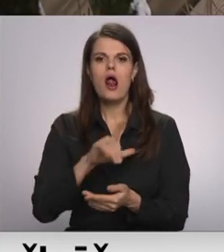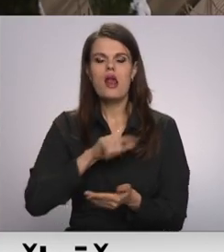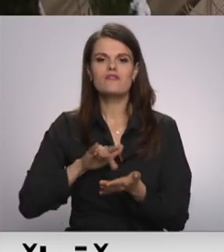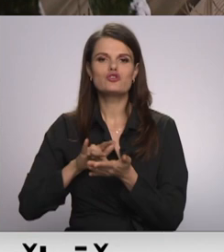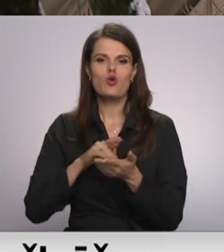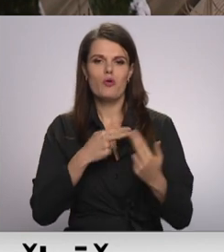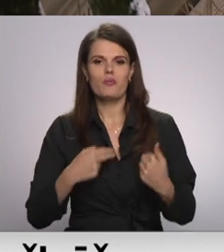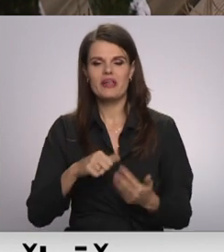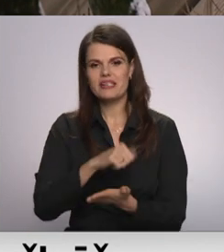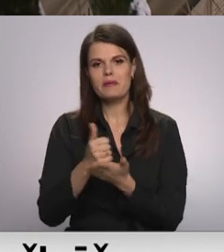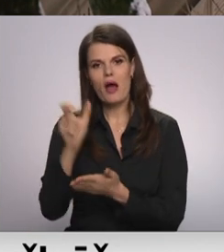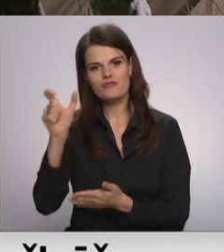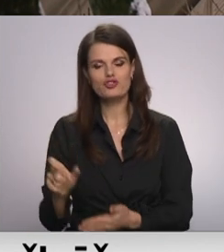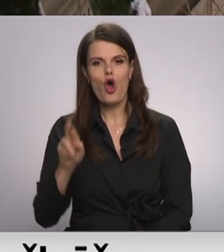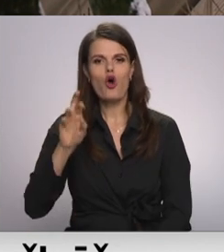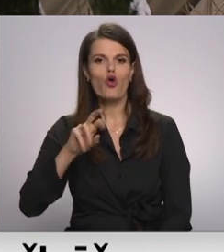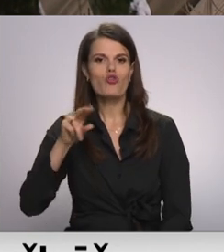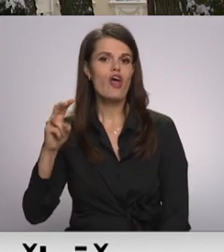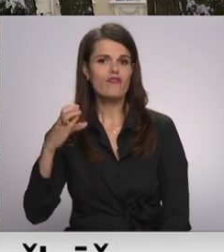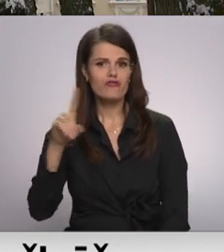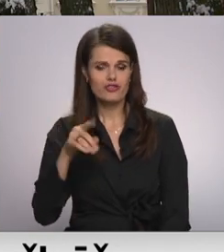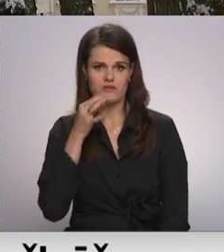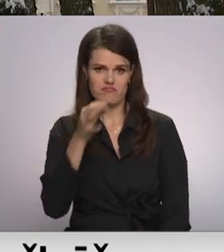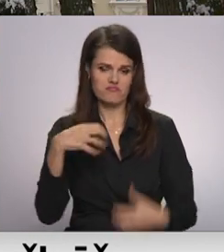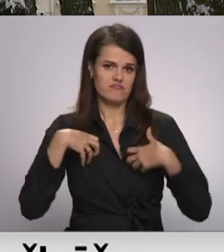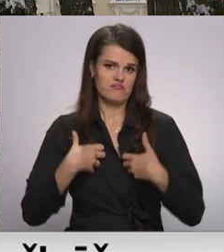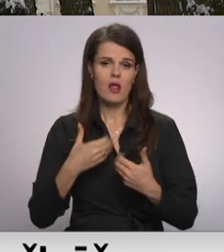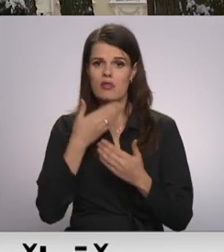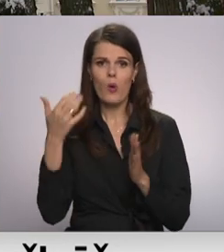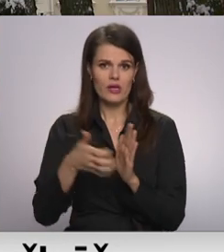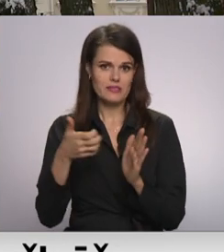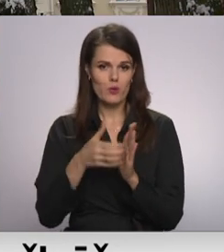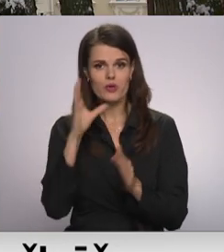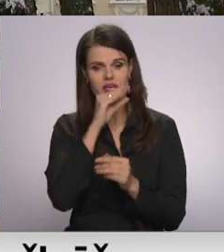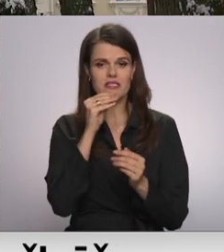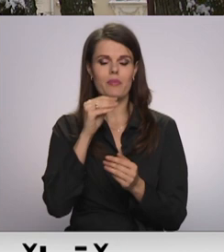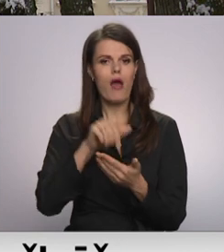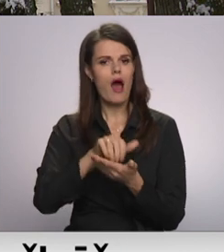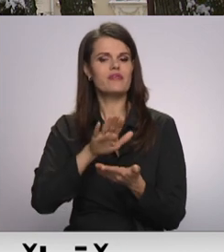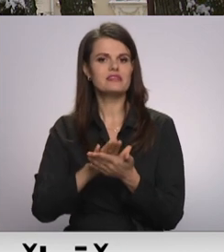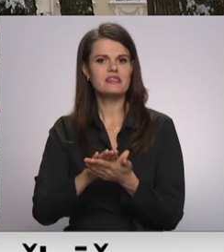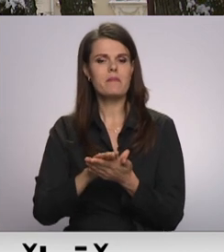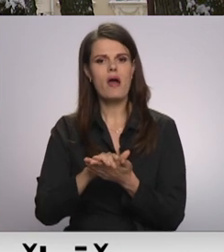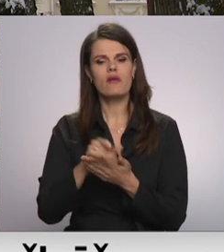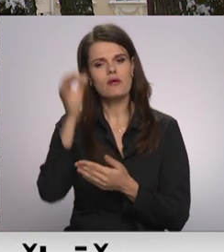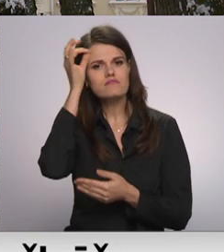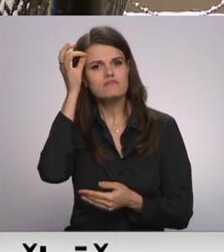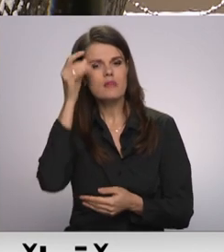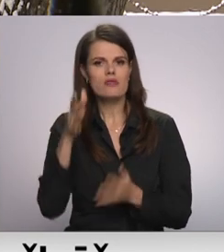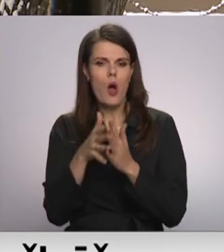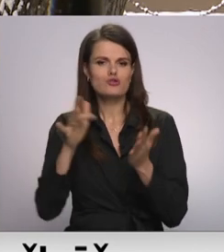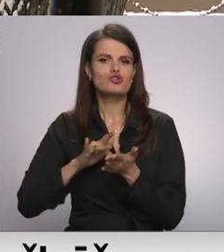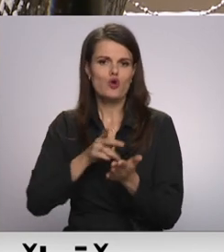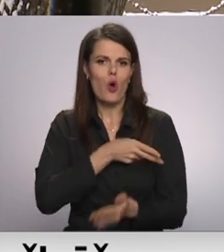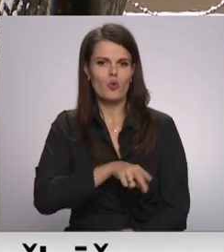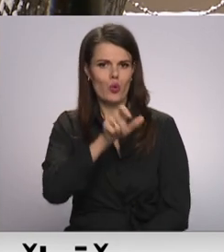biedrības pārstāvis Normands Trudevičs spaudi, ka viņam ir ļoti skumģi, ka netiek izmantot iespēja atzīmēt Romu tauta supurs, kur lielā skaitā